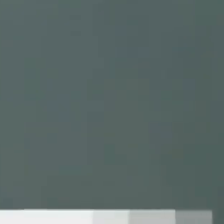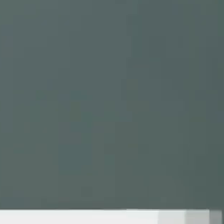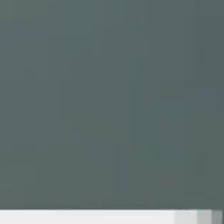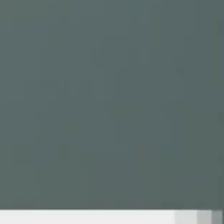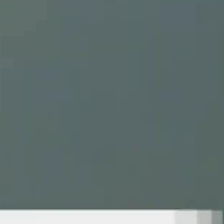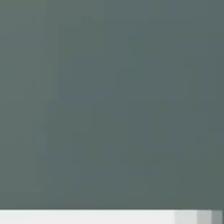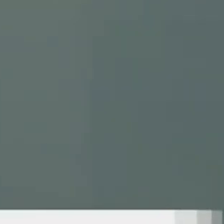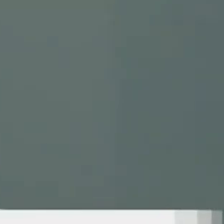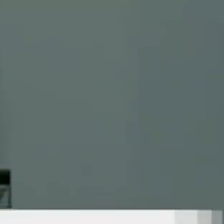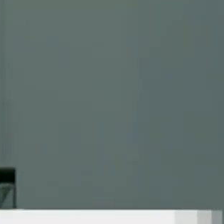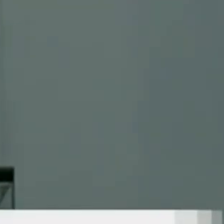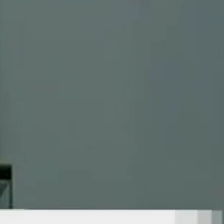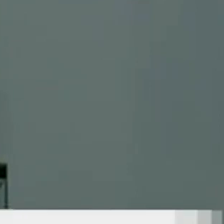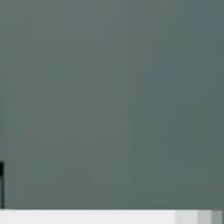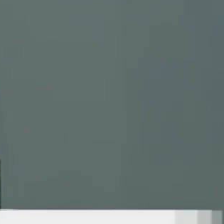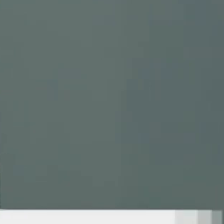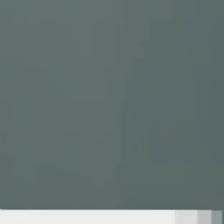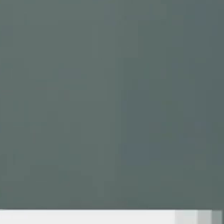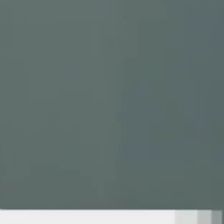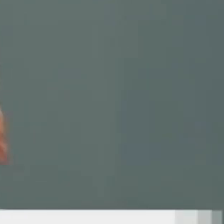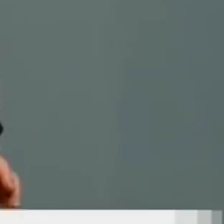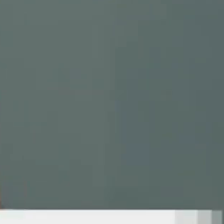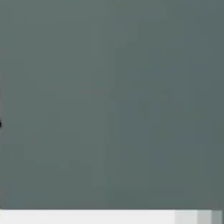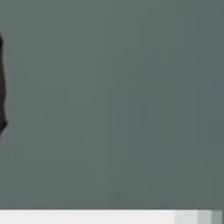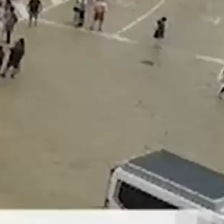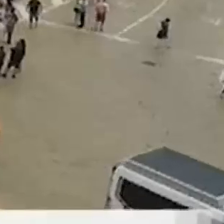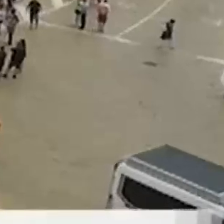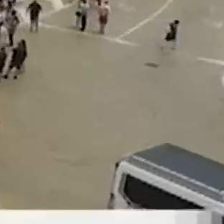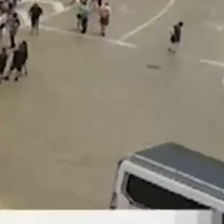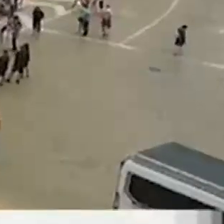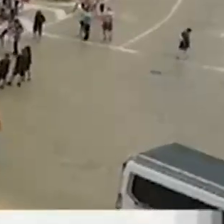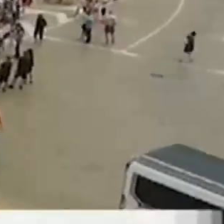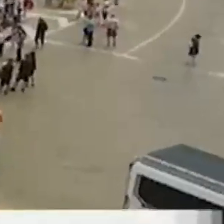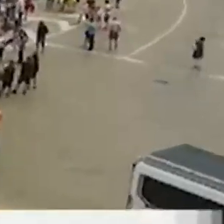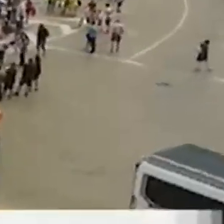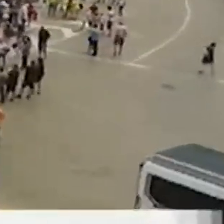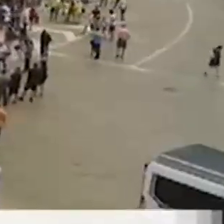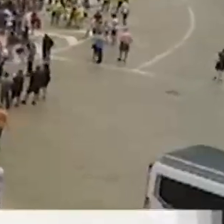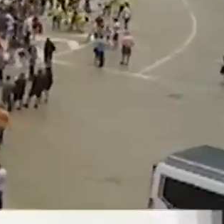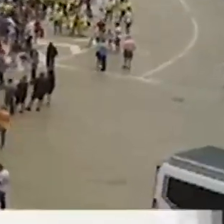Президентът Румен Радев поискал ставките на правителството и на главния покурор. Те му отвърнаха.